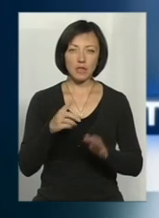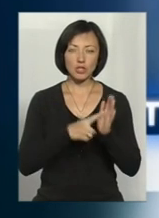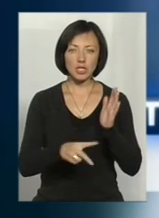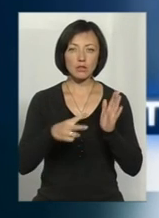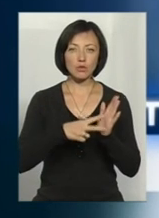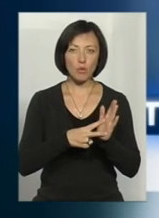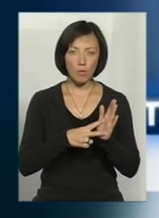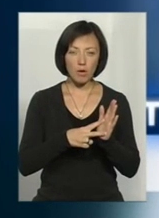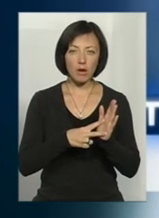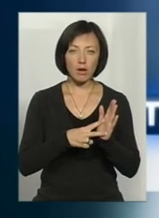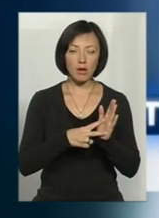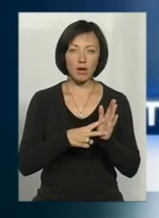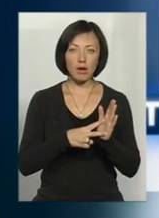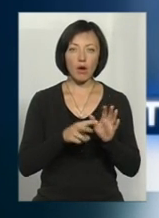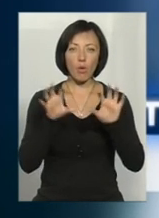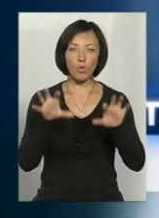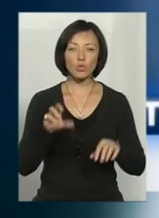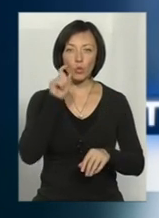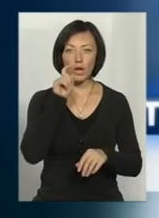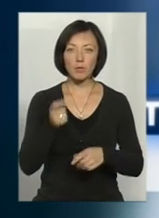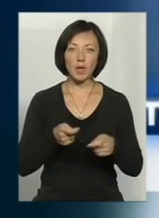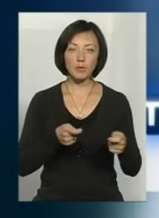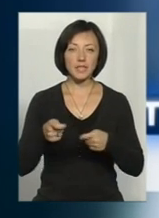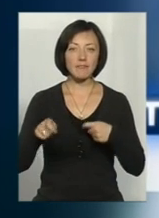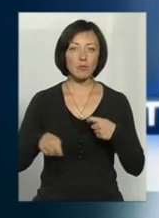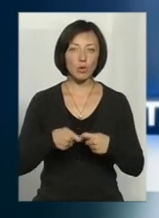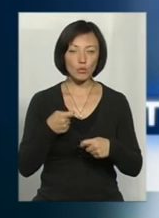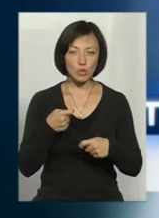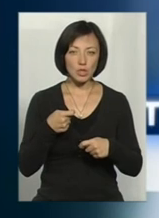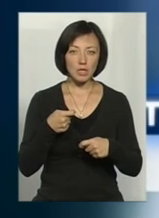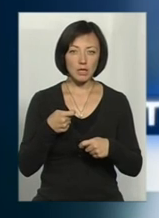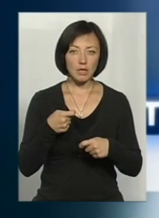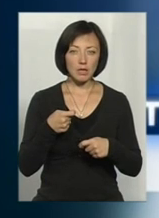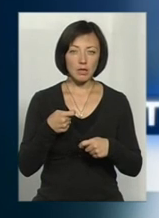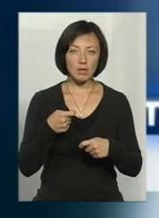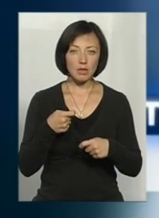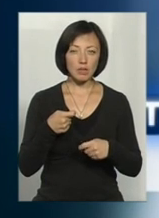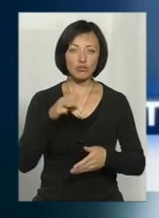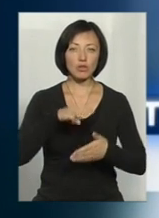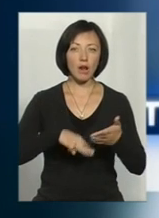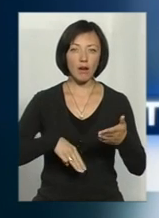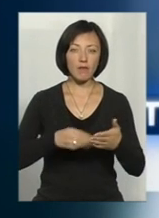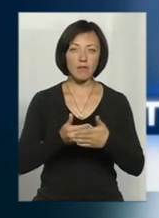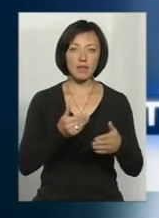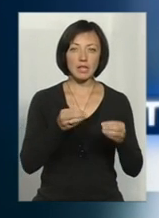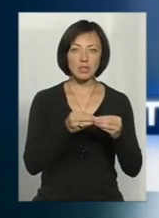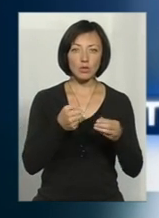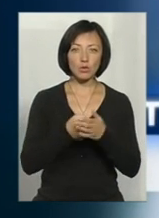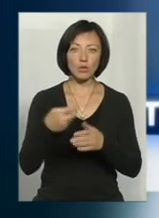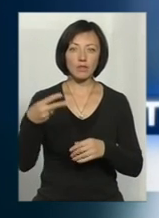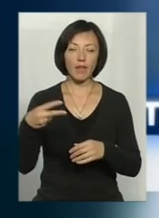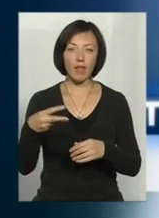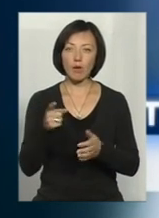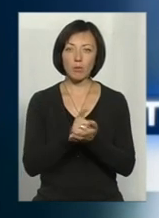очком логен, поди з України під адміністративних правопорушення, і санкт, якою перетачає накладення штрафу від 50 до 60 не